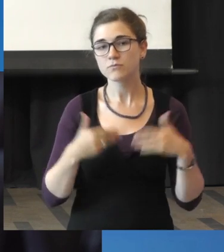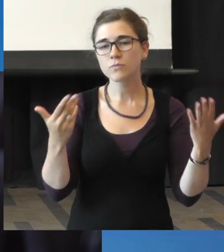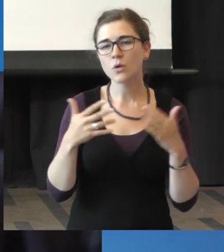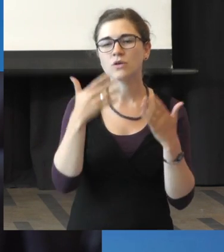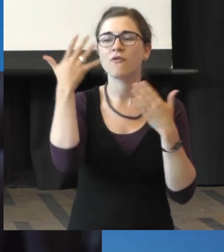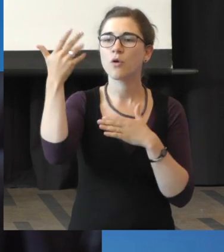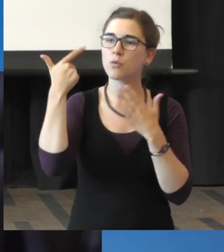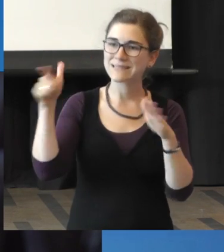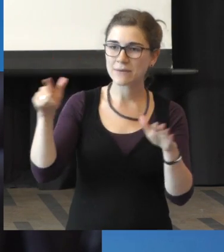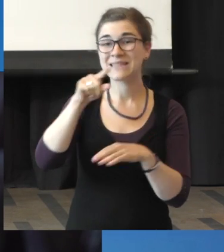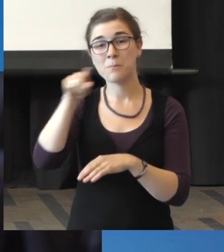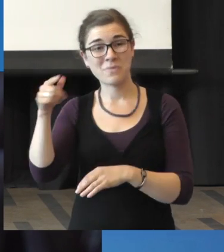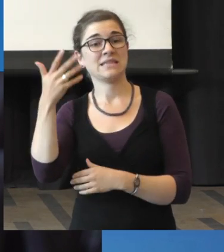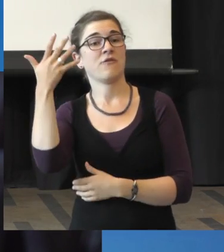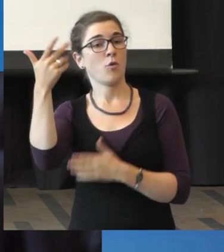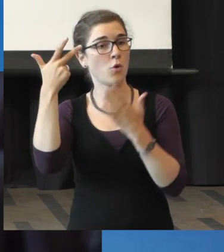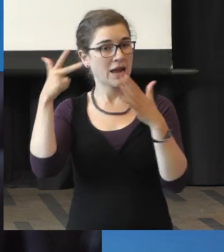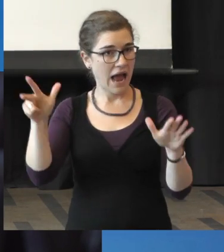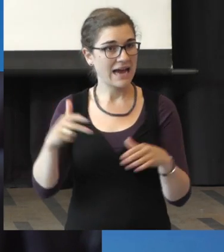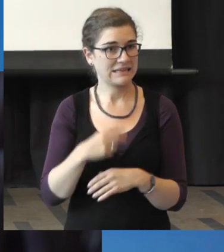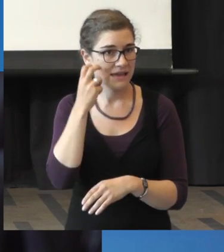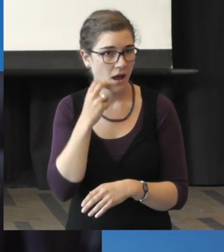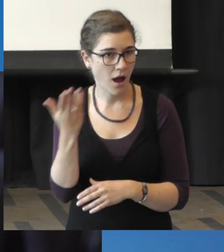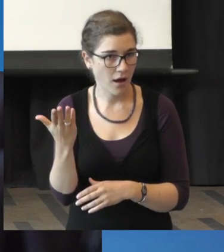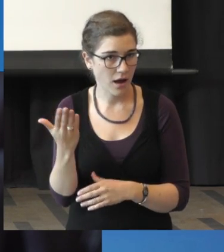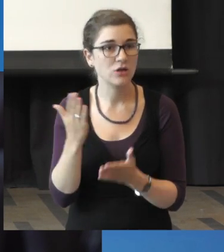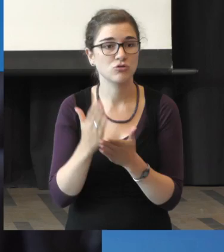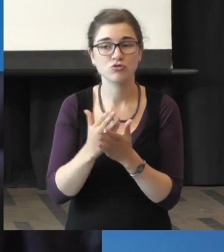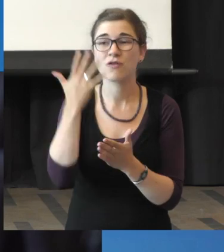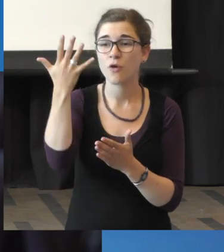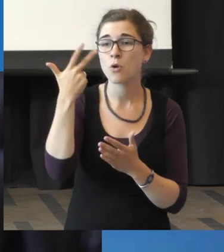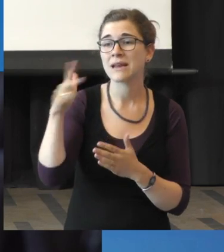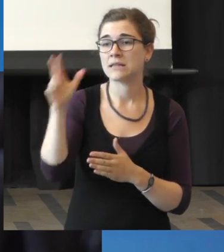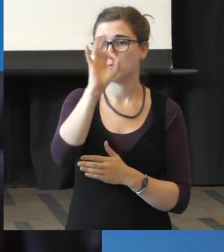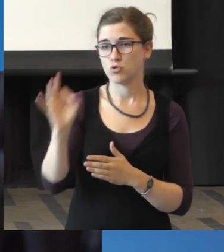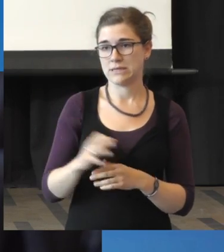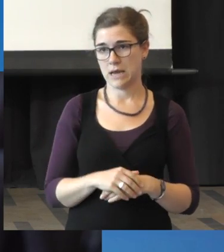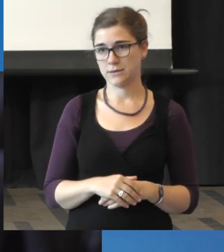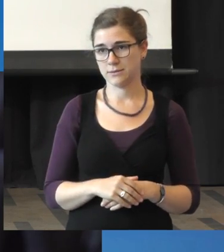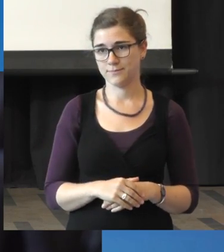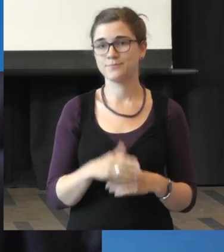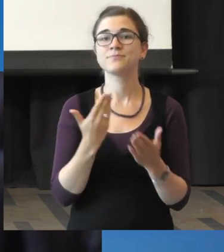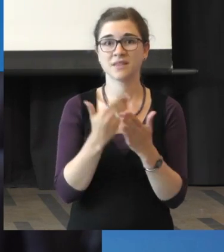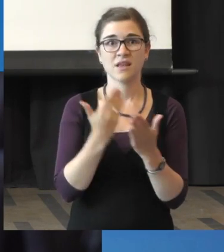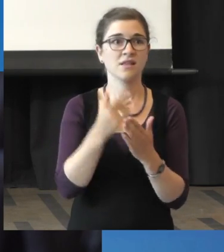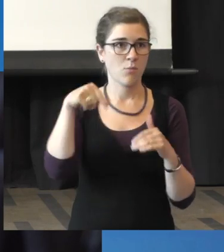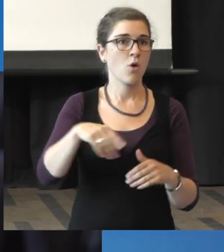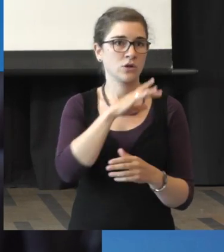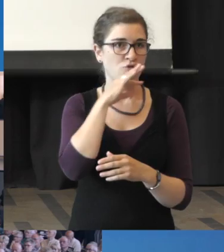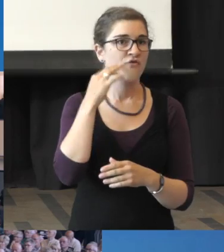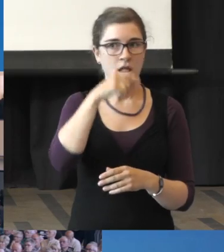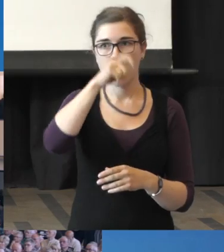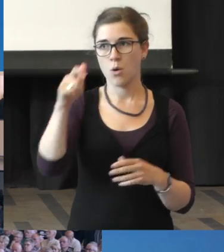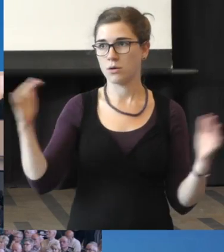75 bis 85-Jährigen sind es bereits 35 Prozent. Ich glaube deshalb haben wir heute auch so